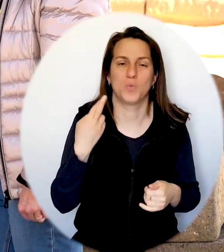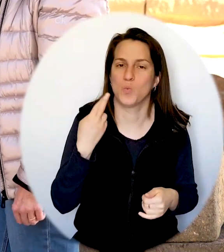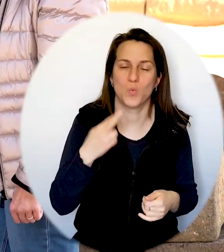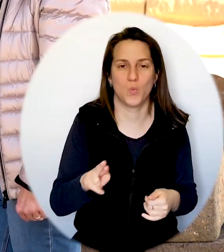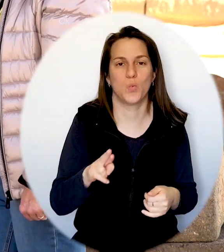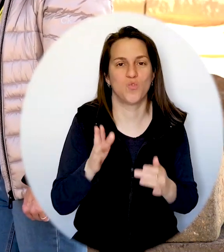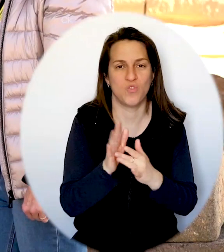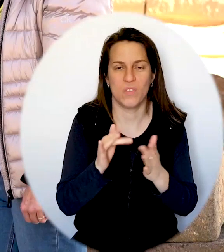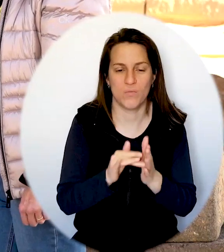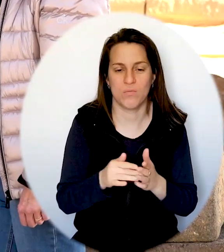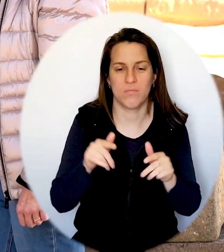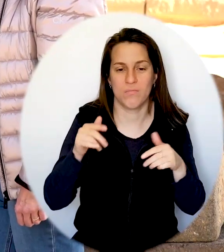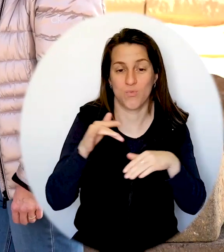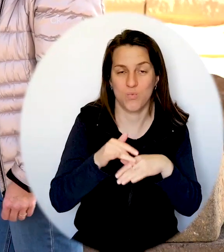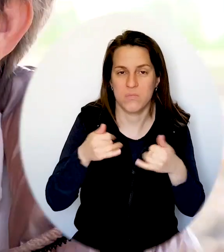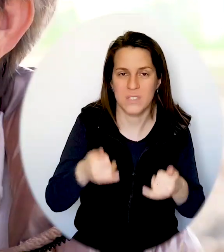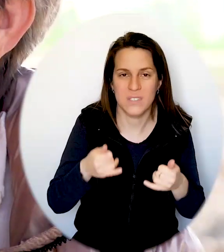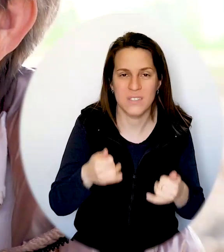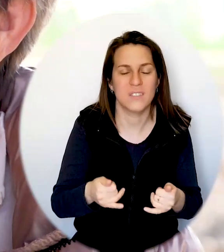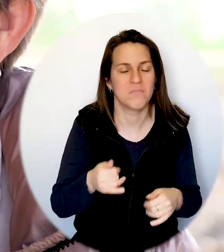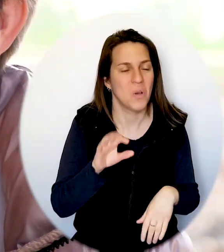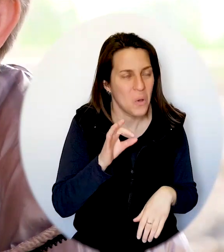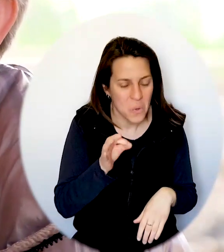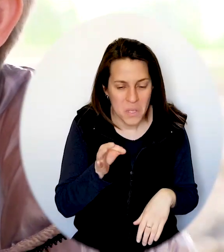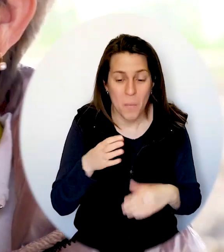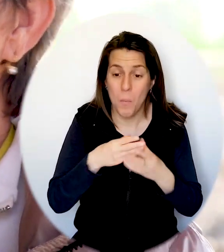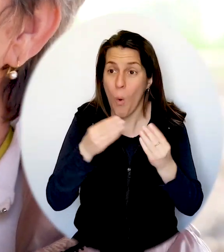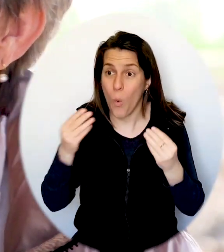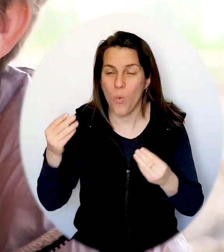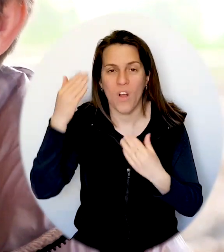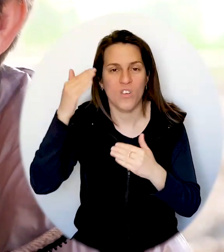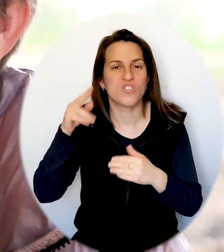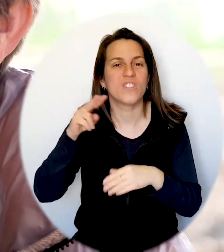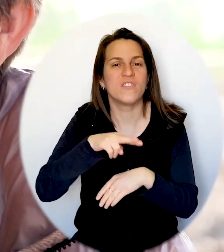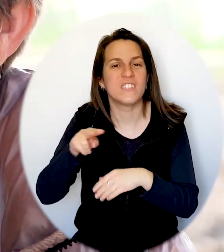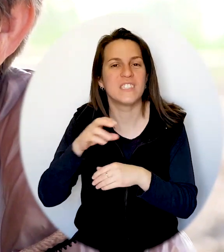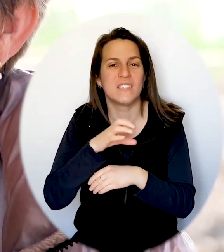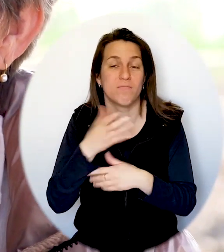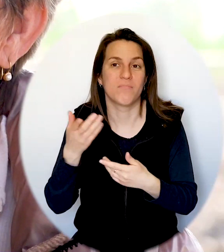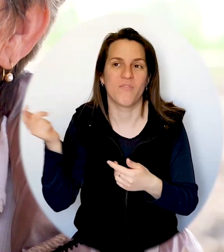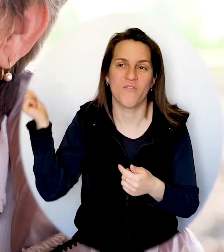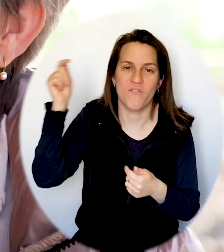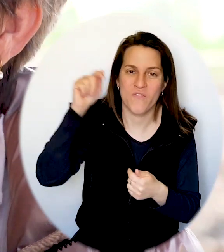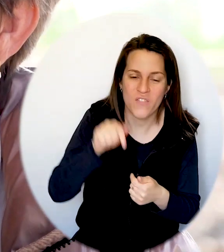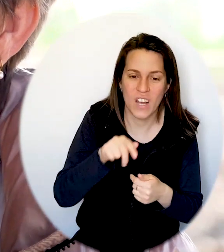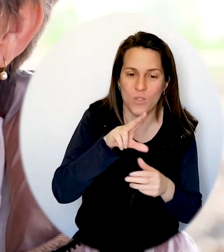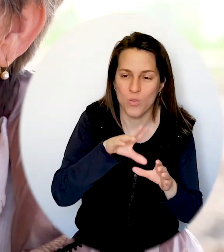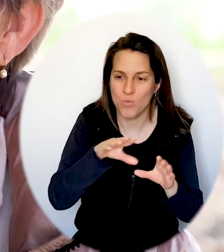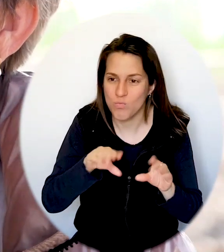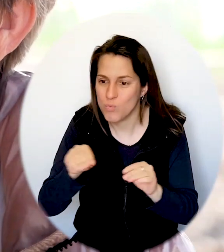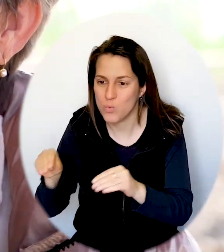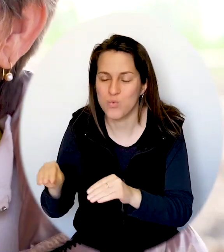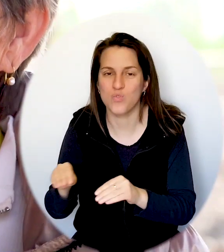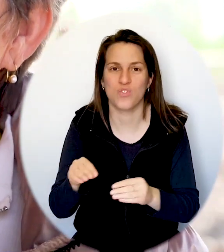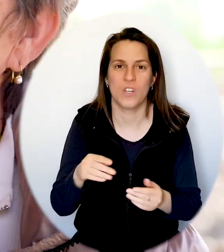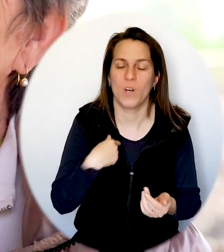tandis que là, c'est quasiment sûr. Moi, je dis, pour beaucoup de chrétiens, c'est important même de toucher les pierres. C'est ça que les gens, quand ils